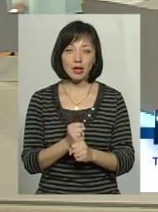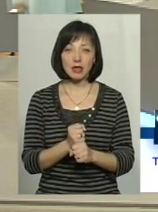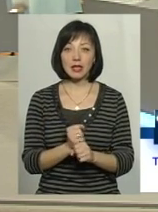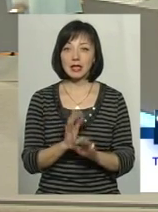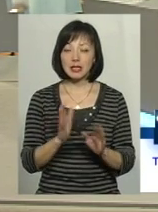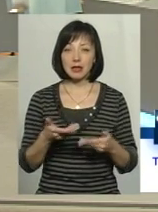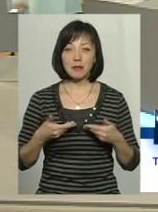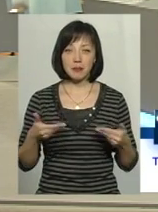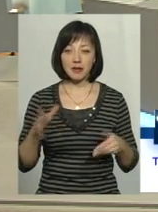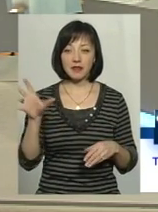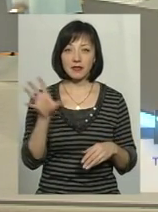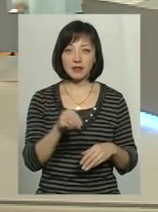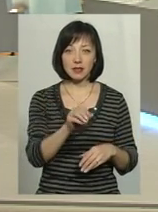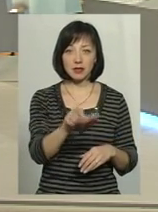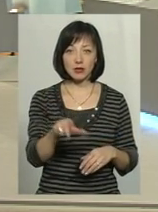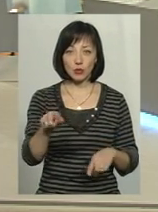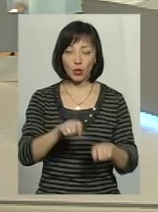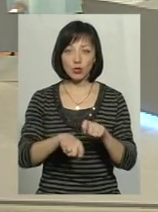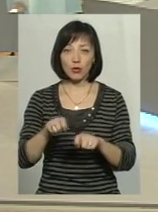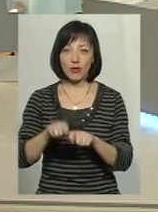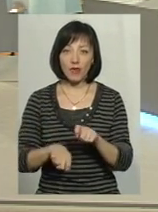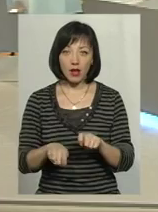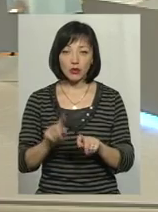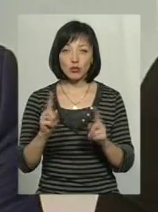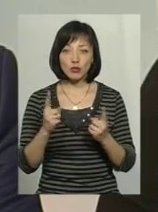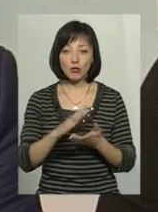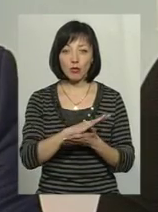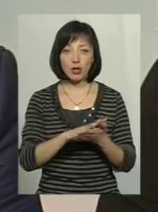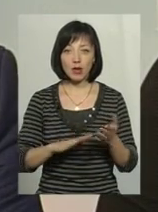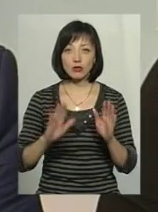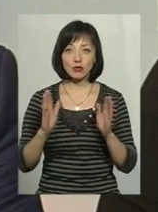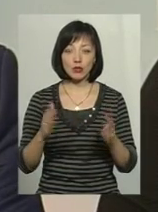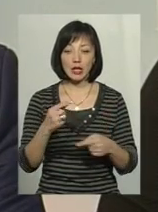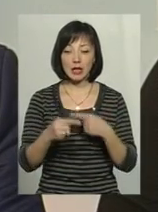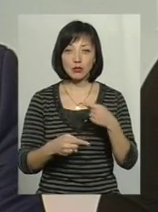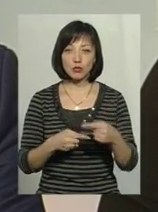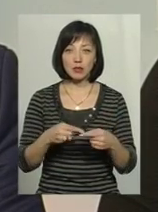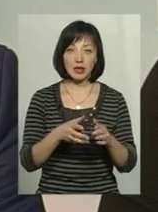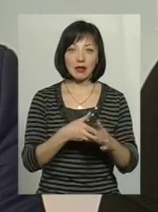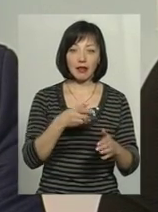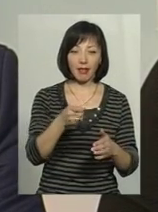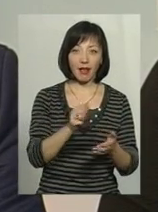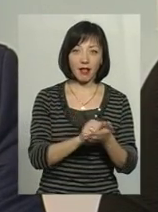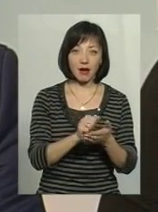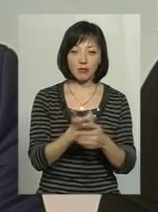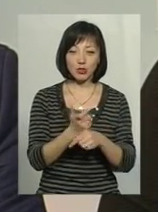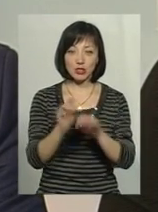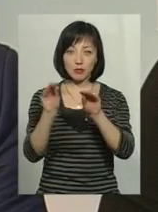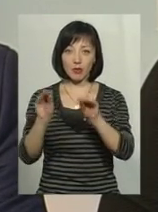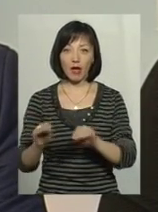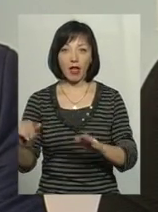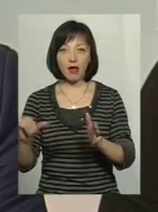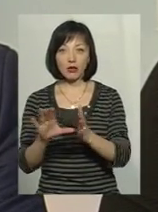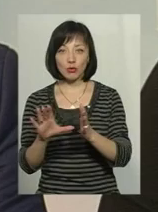тільки, ну, ми це робити, але і вся громадськість це контролювати. Тому що в подальшому будуть слідуючі декларації. Буде більша кількість декларантів заповнювати електронні